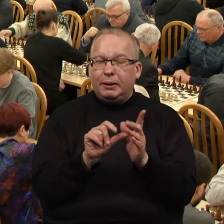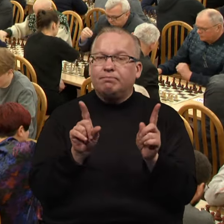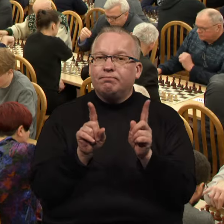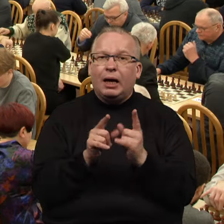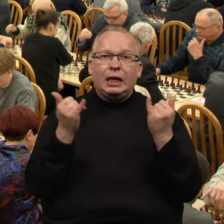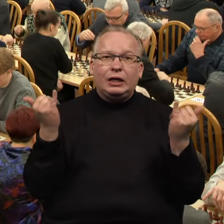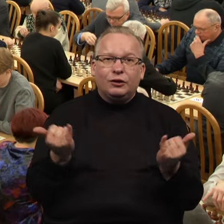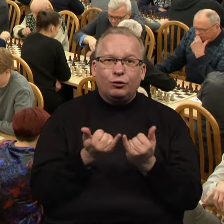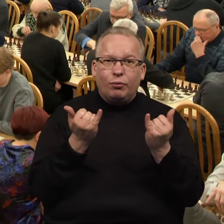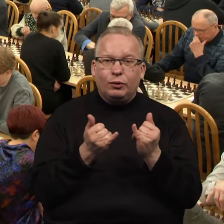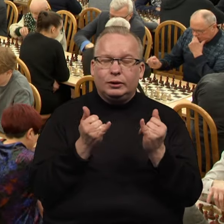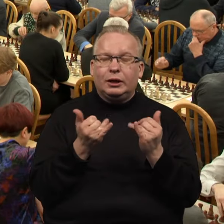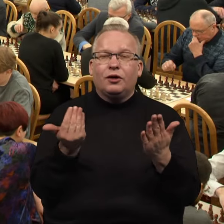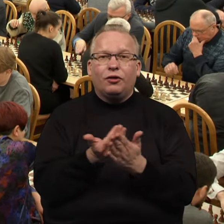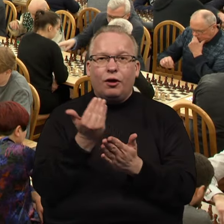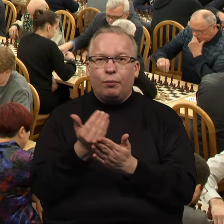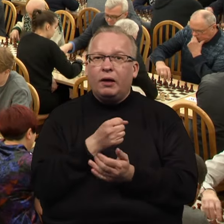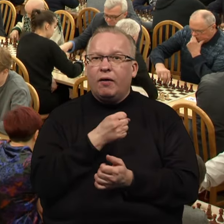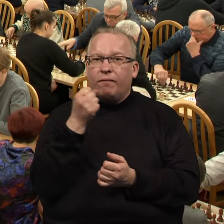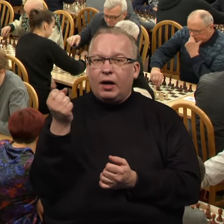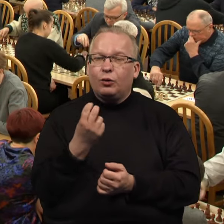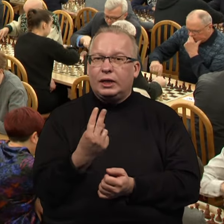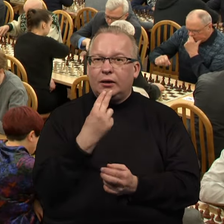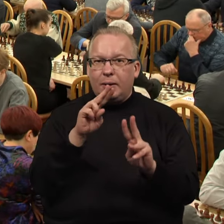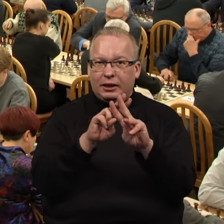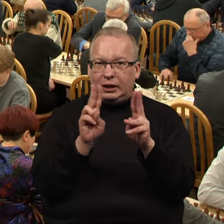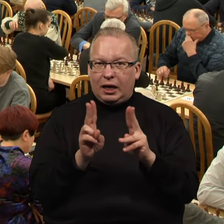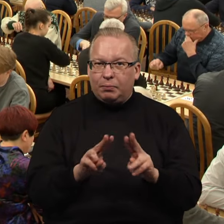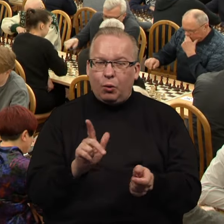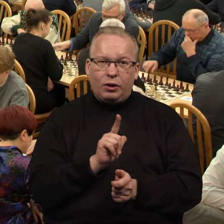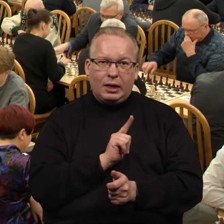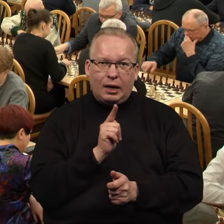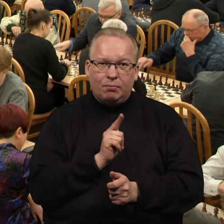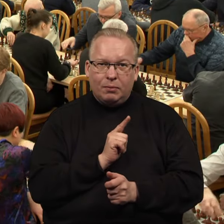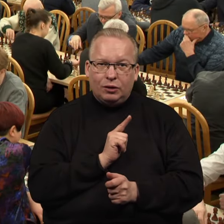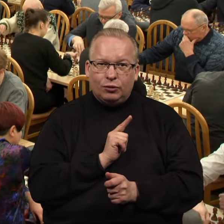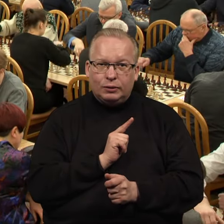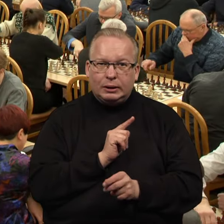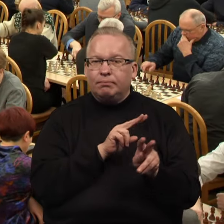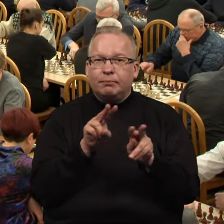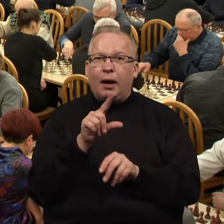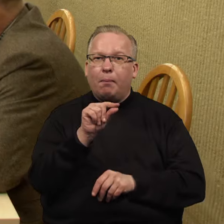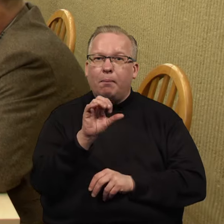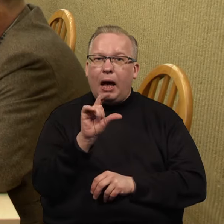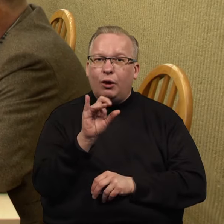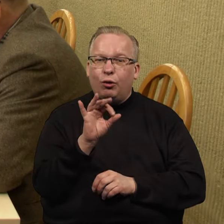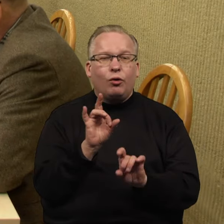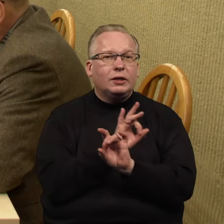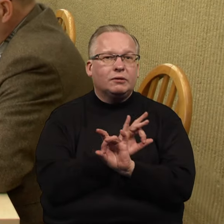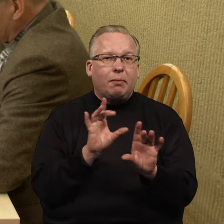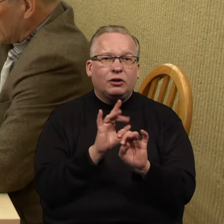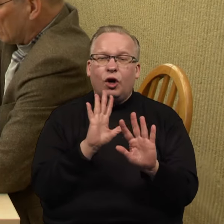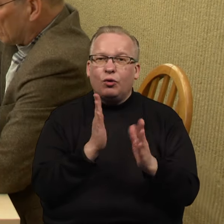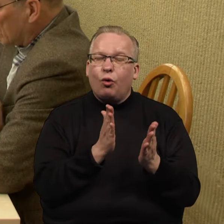ir ekspresyvios. Ilgametis vyriausiasis teisėjas, tarptuotinės kategorijos arbitras Raimondas Paliulionis paaiškina,